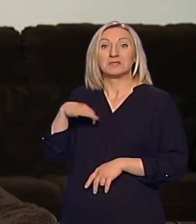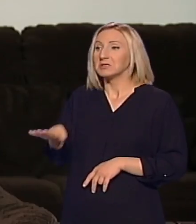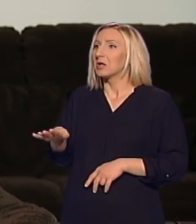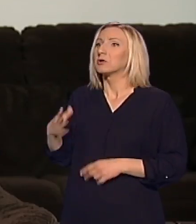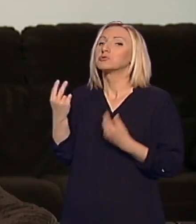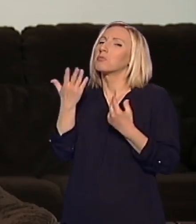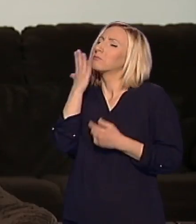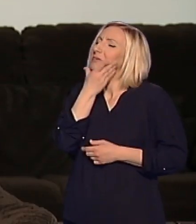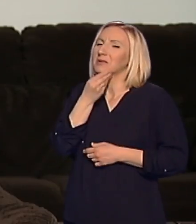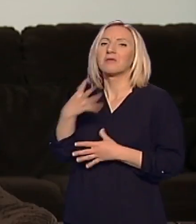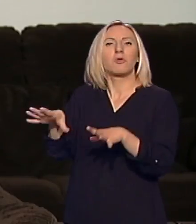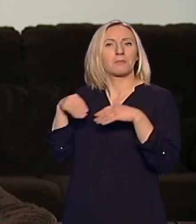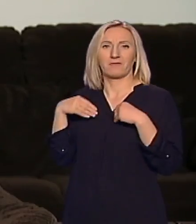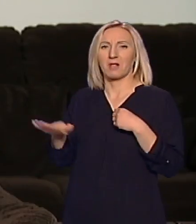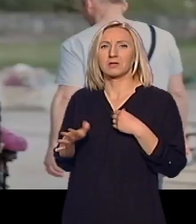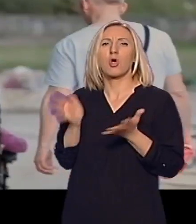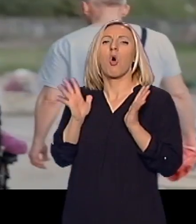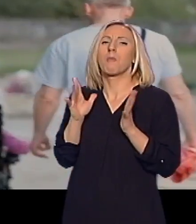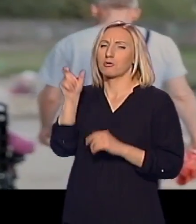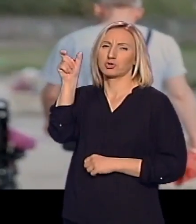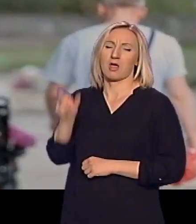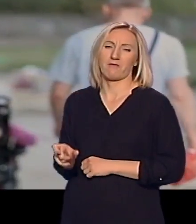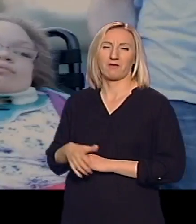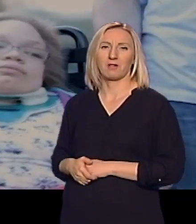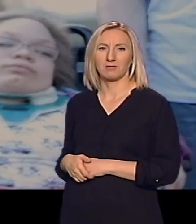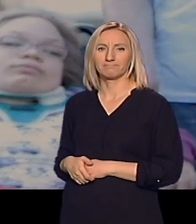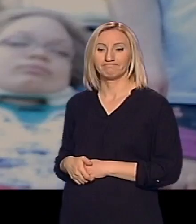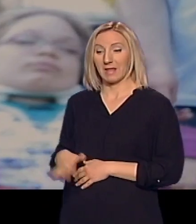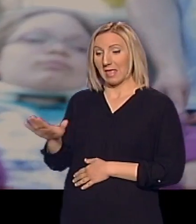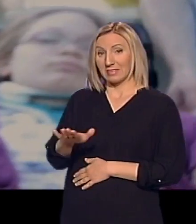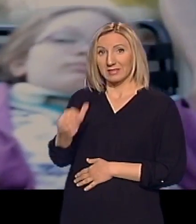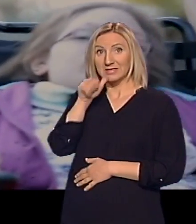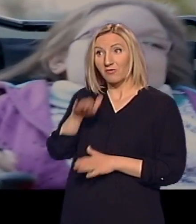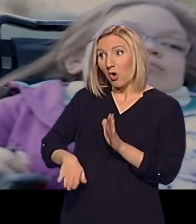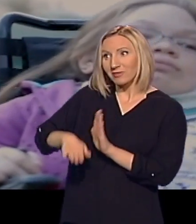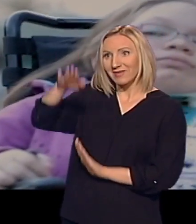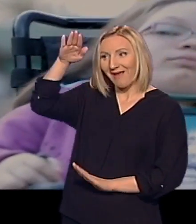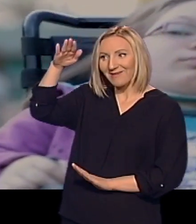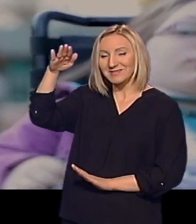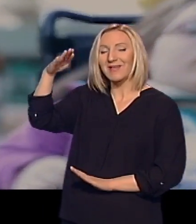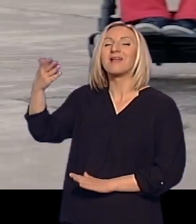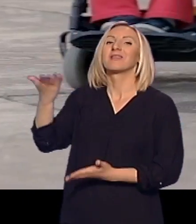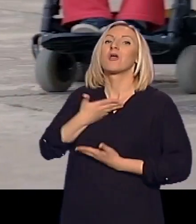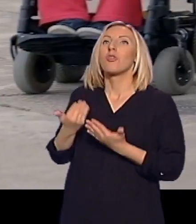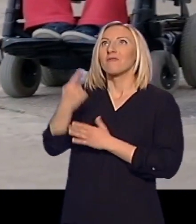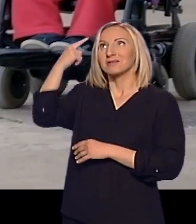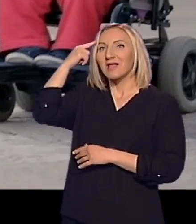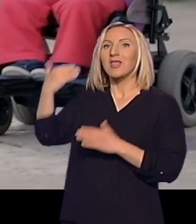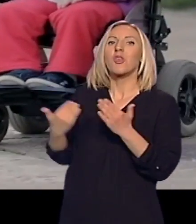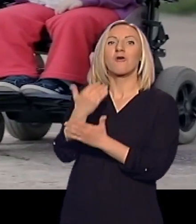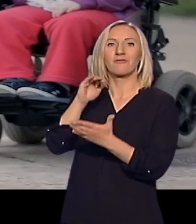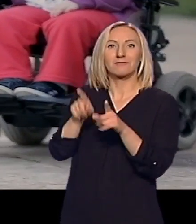i čak su ga obožavala. Detinstvo i odrastanje sa sobom donose nova seznanja, drugarstva,